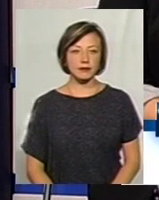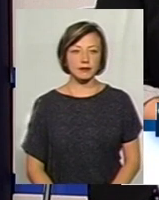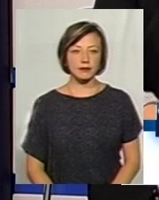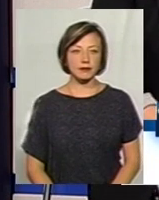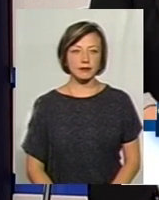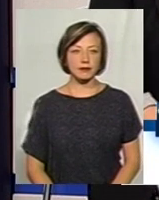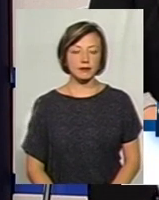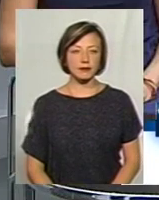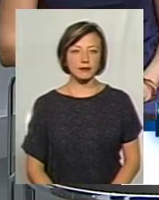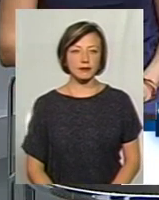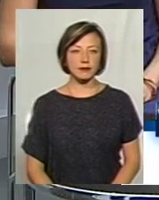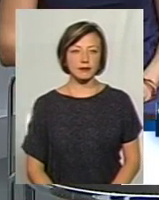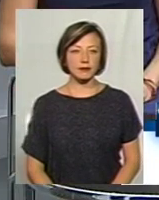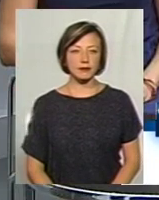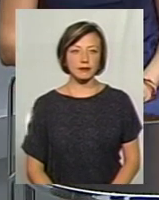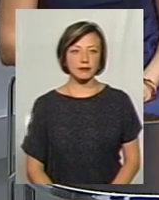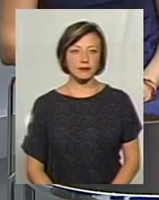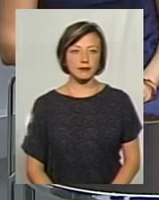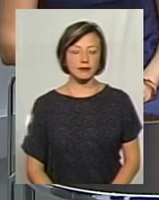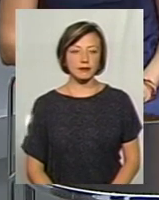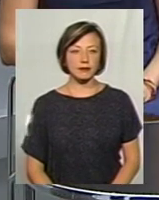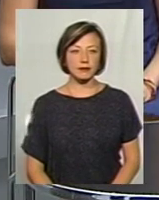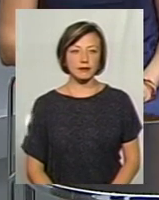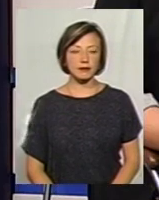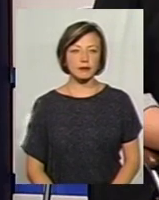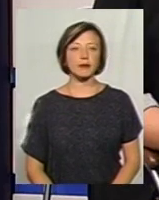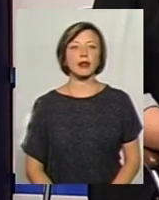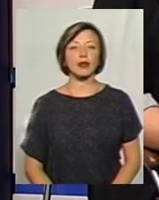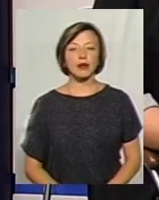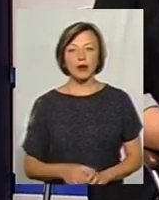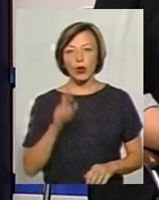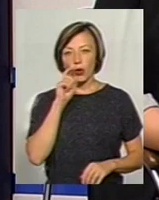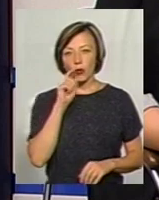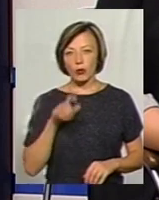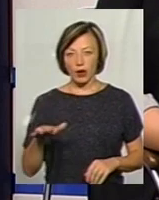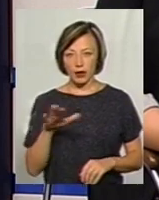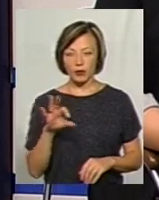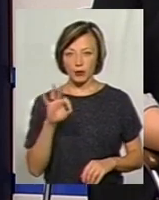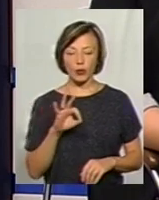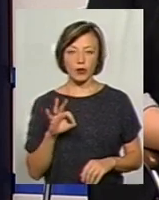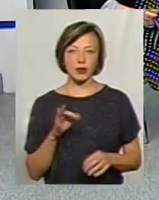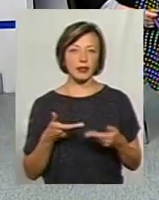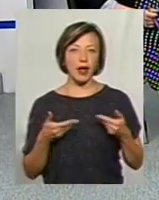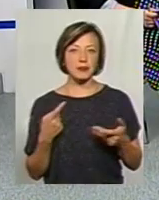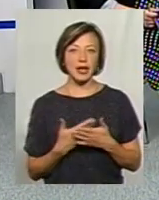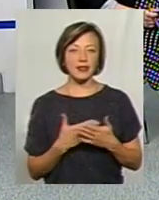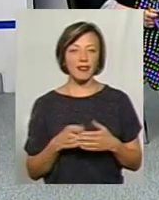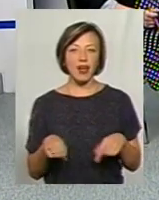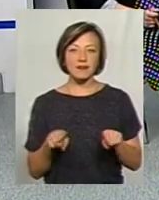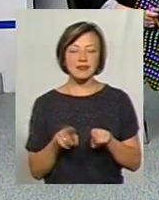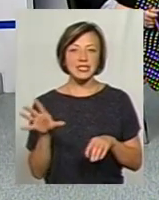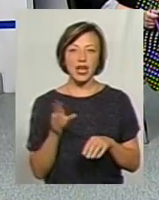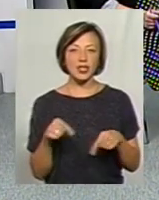вас все ідеально. Але ж насправді нам здається, з півдня України, нам здається, що все не зовсім так. Оксана,